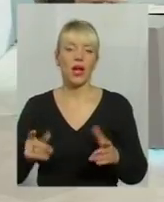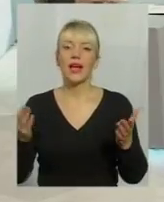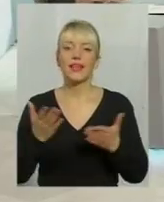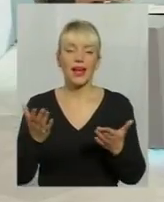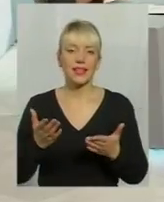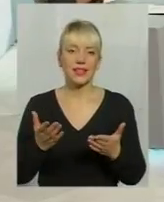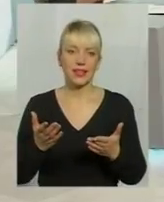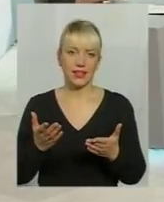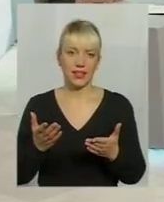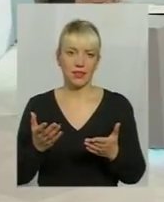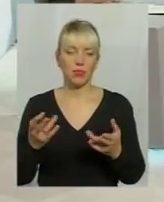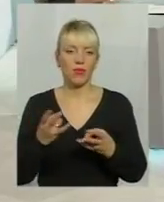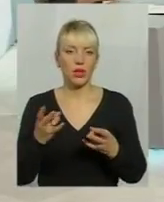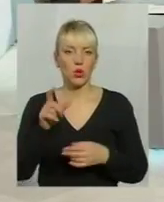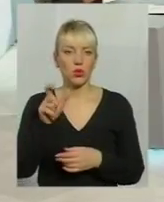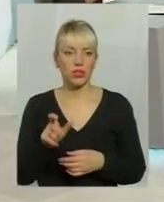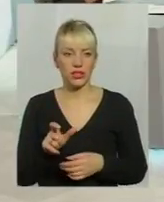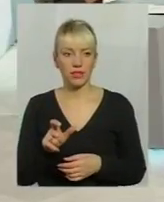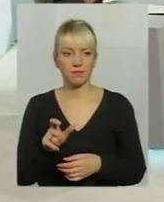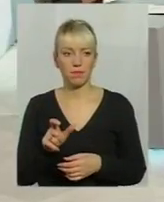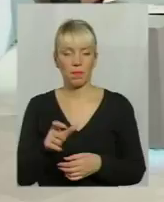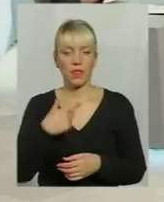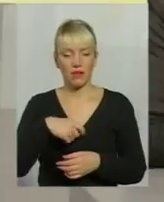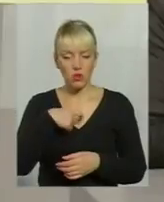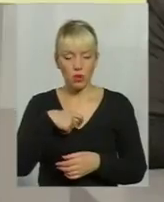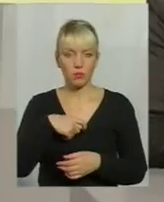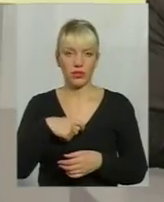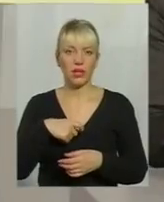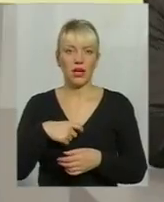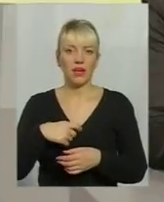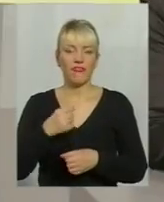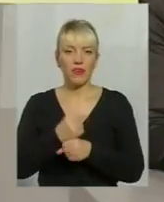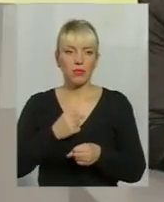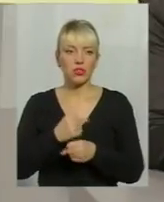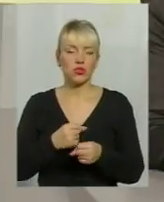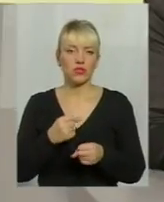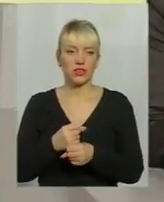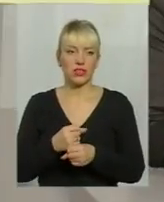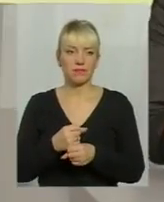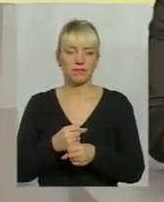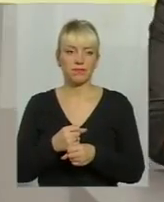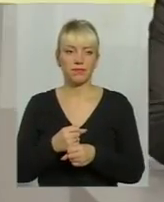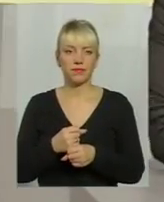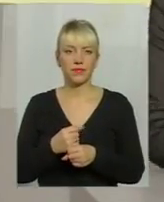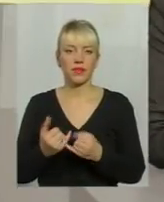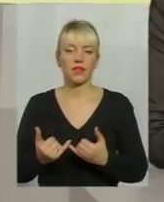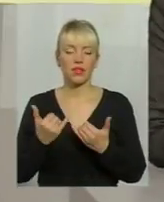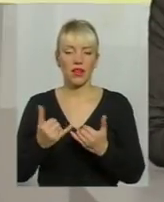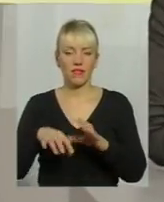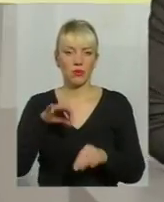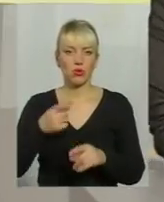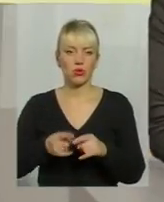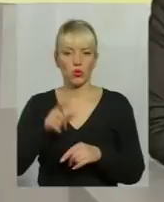критерії людина має в собі випрацювати для вибору тої людини, якій вона довірить